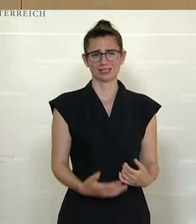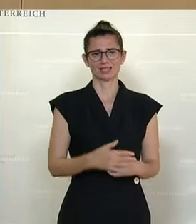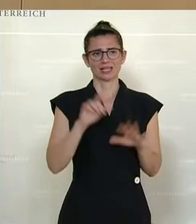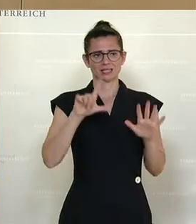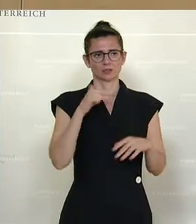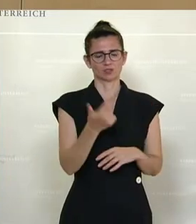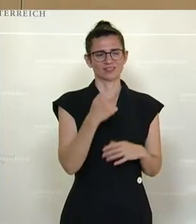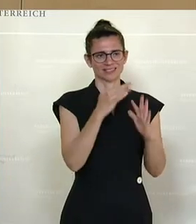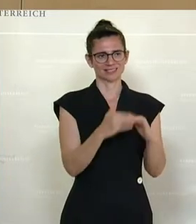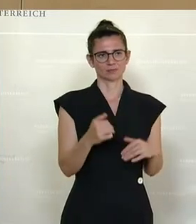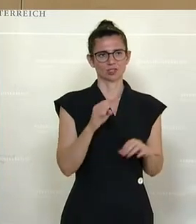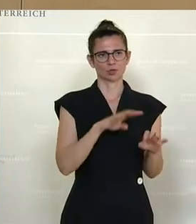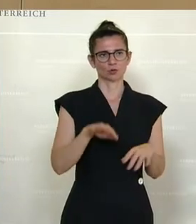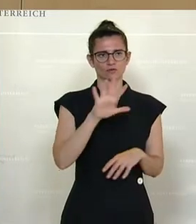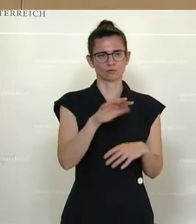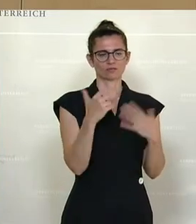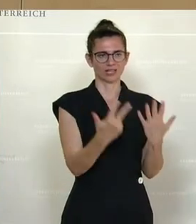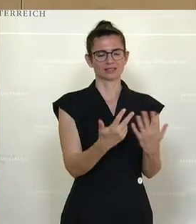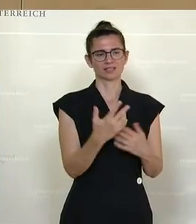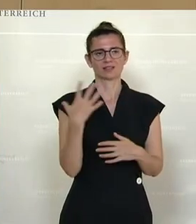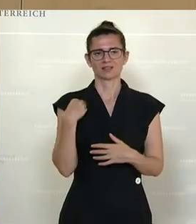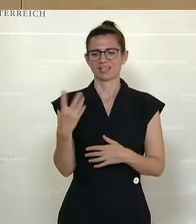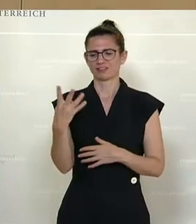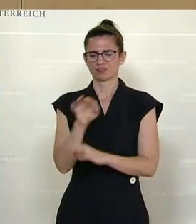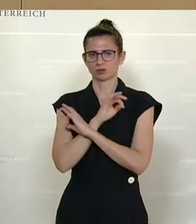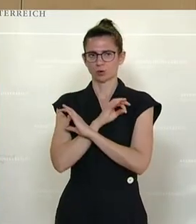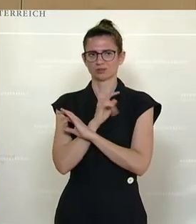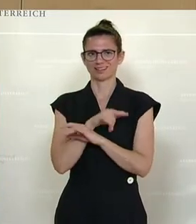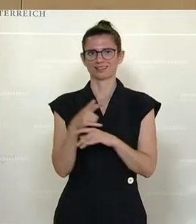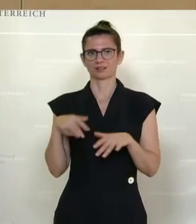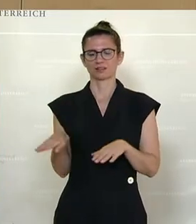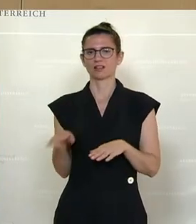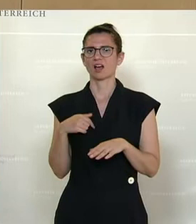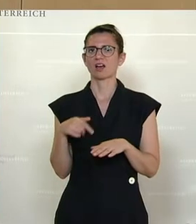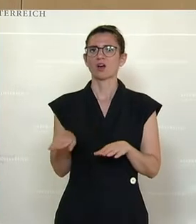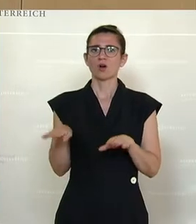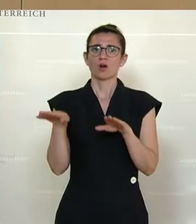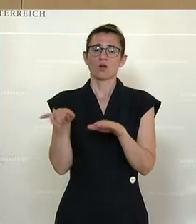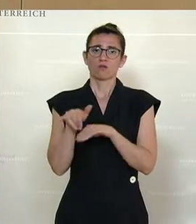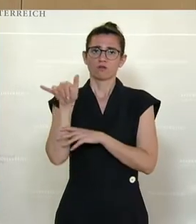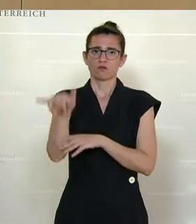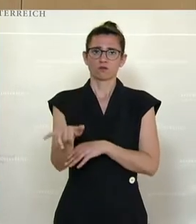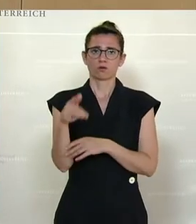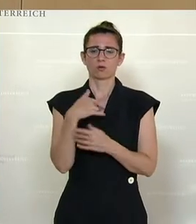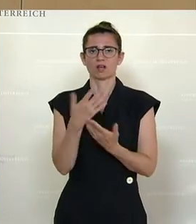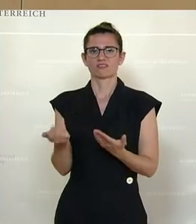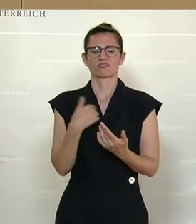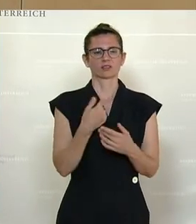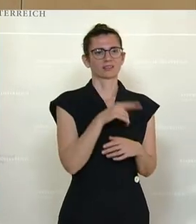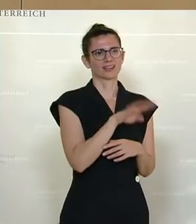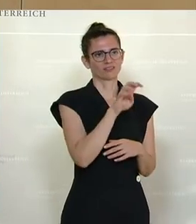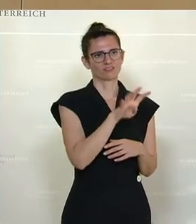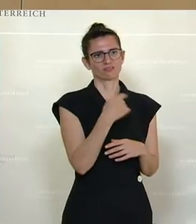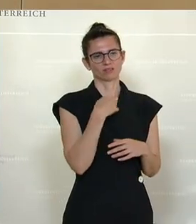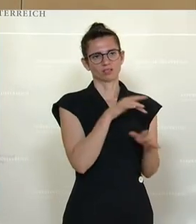27. Dezember 1985 wiederum vier Tote am Flughafen Wien. Oberwart am 4. Februar